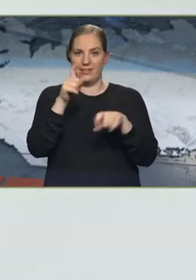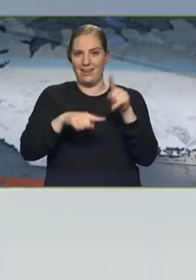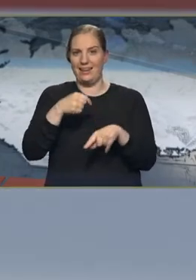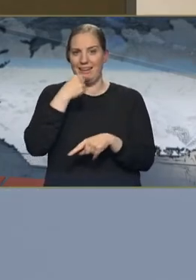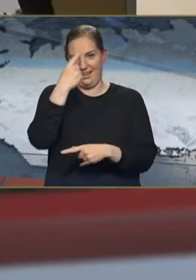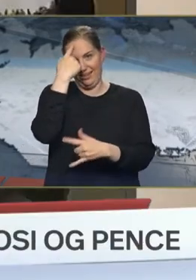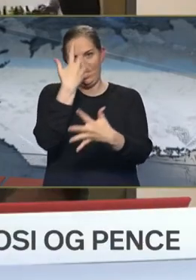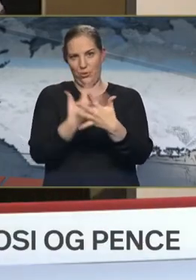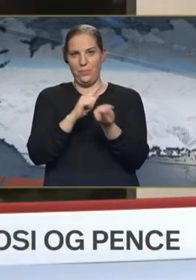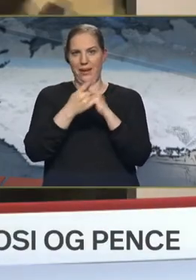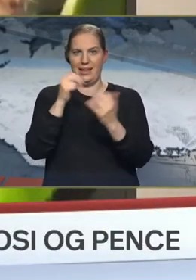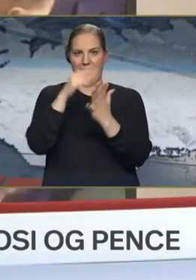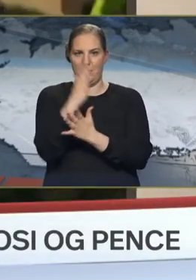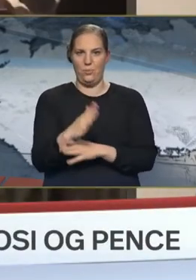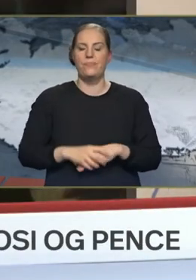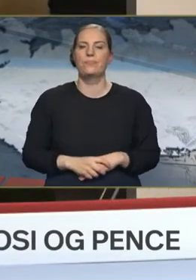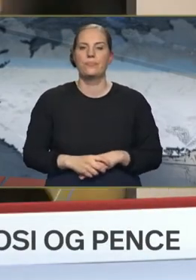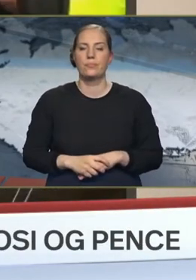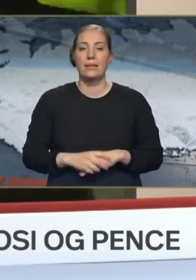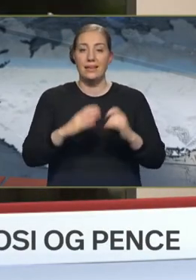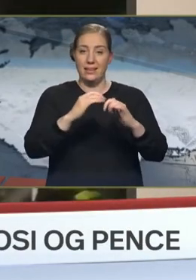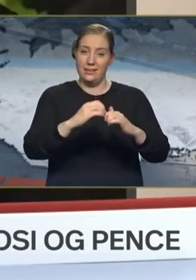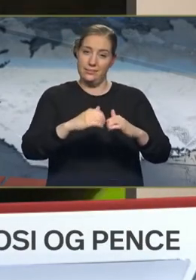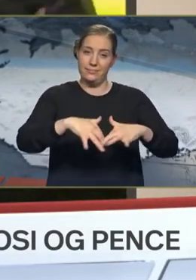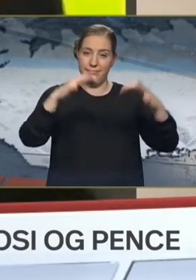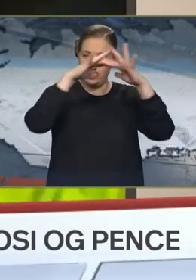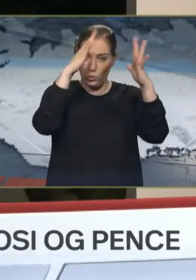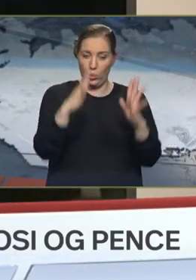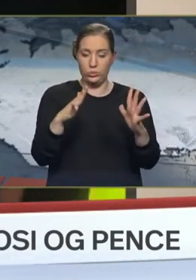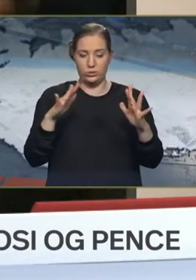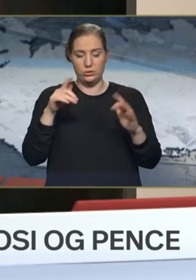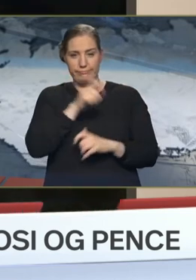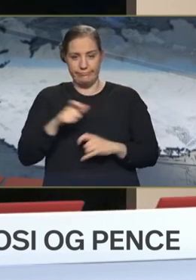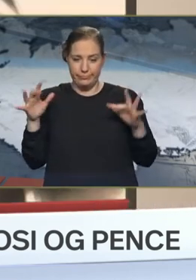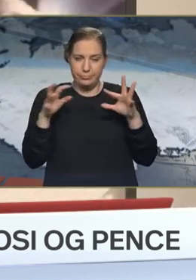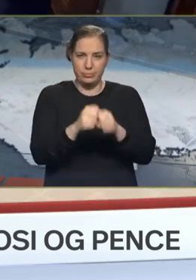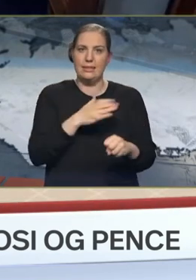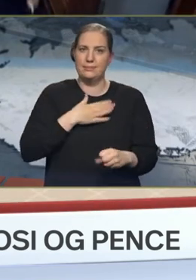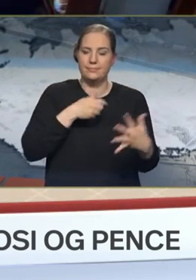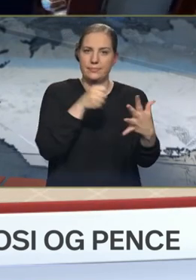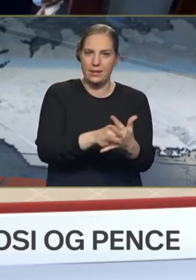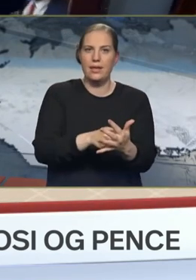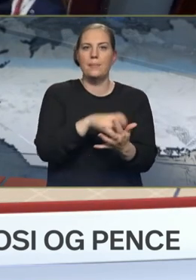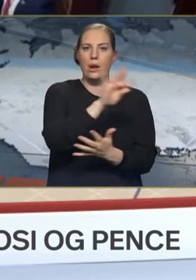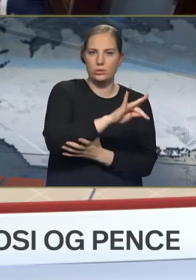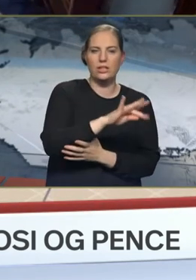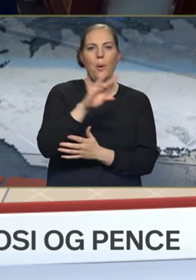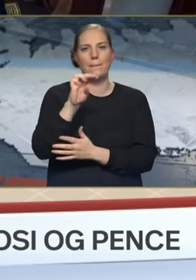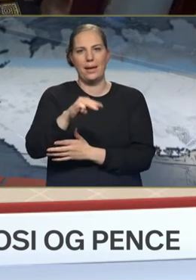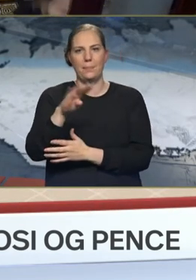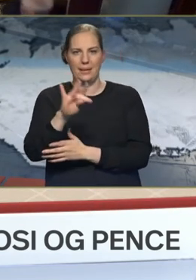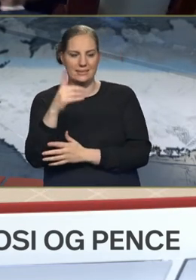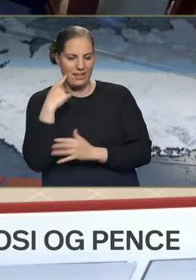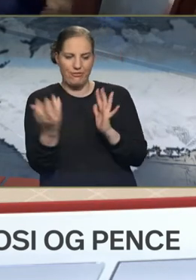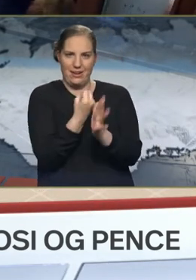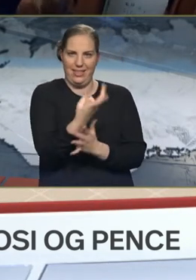dögum. Múurur sem reðist inn í þinghúsið hafði myrkna hansi pálósið leitt og að demokrata og Mike Pence var að fórsetta, hefðan